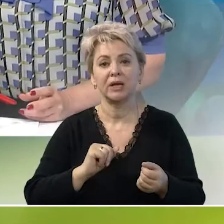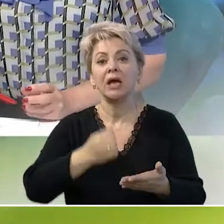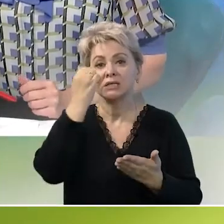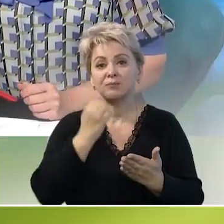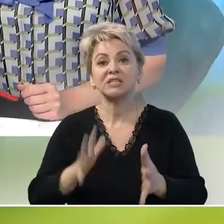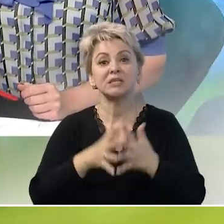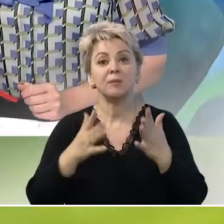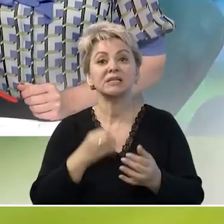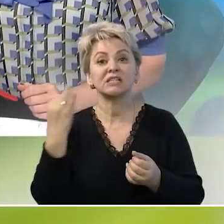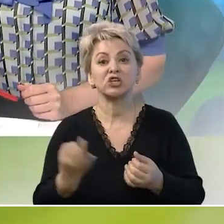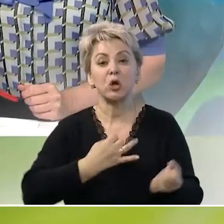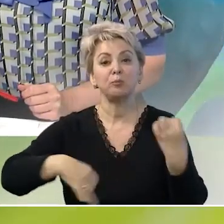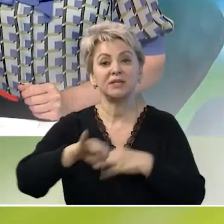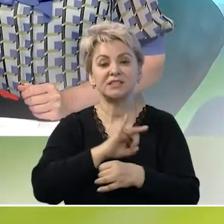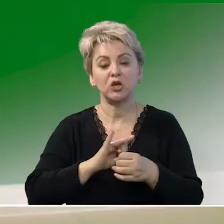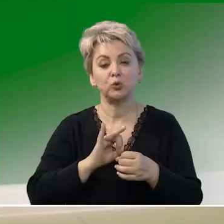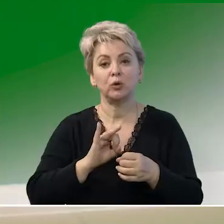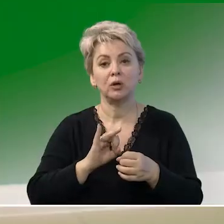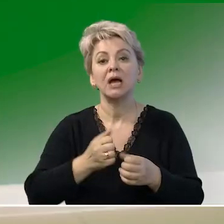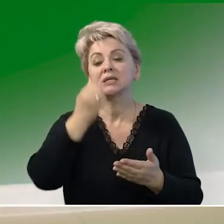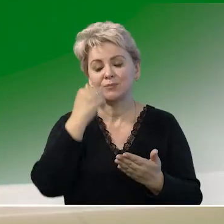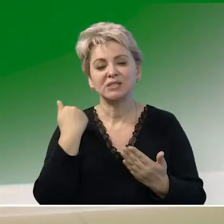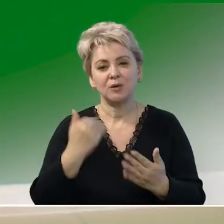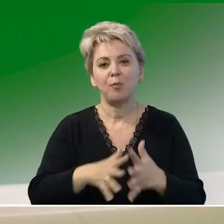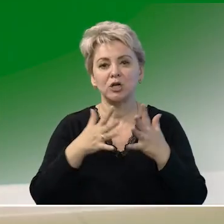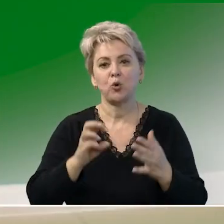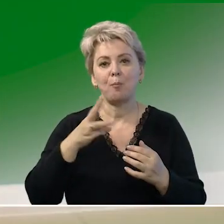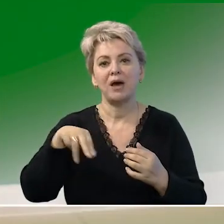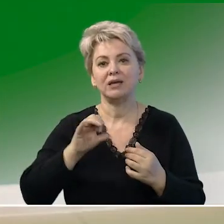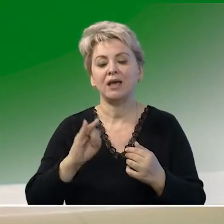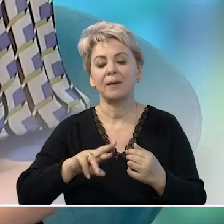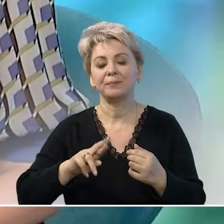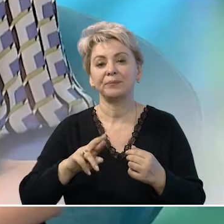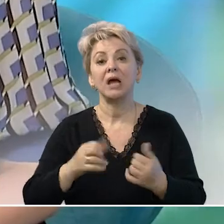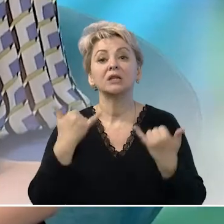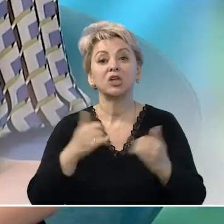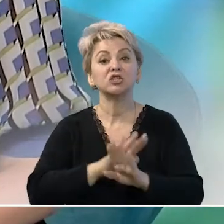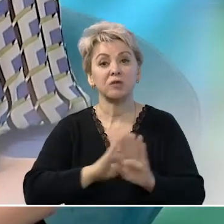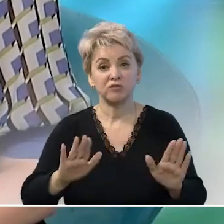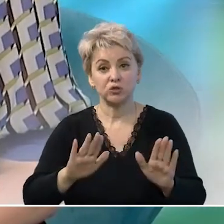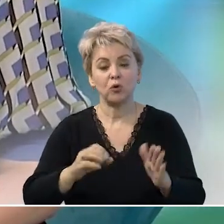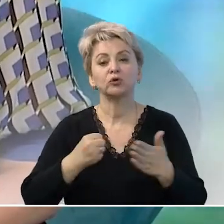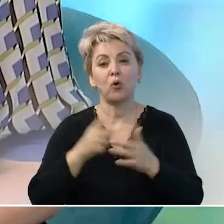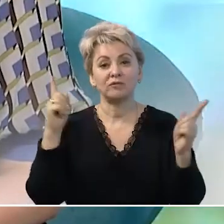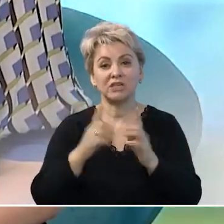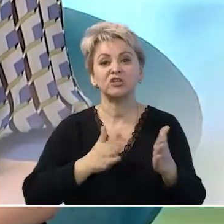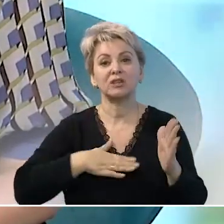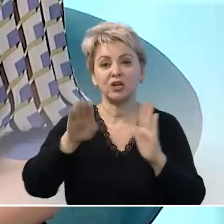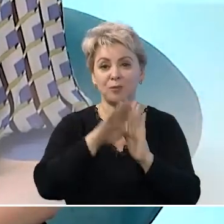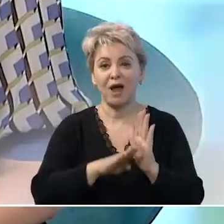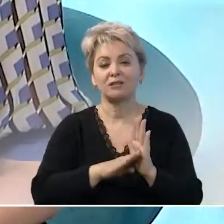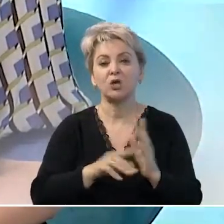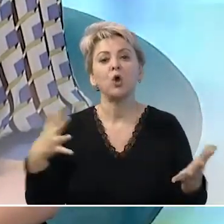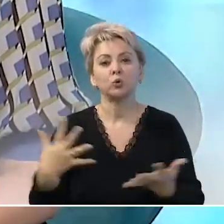Спасибо вам за интересную беседу. Спасибо большое, Мария. На сегодня это все. До встречи на нашем